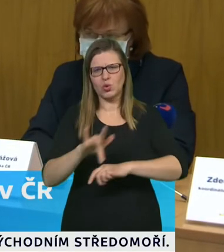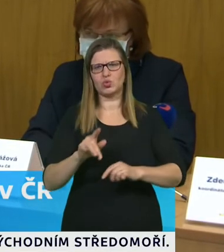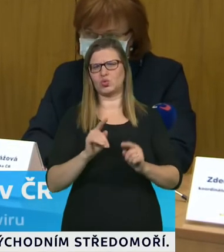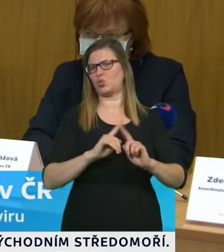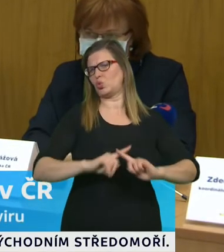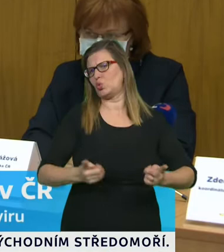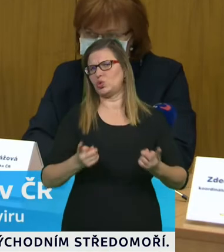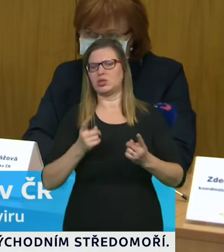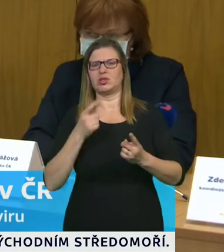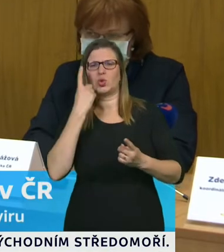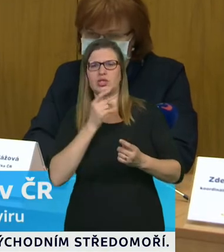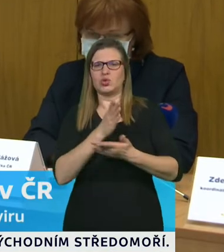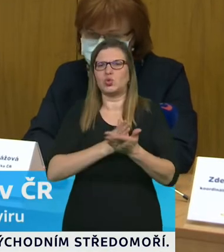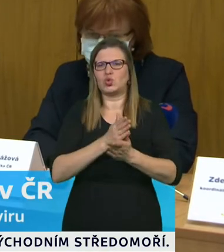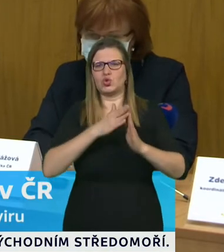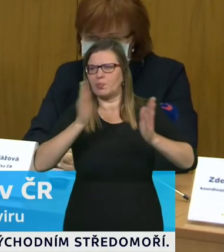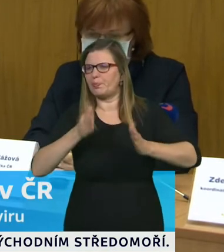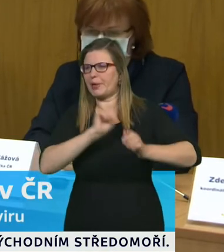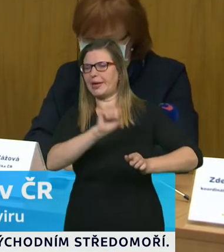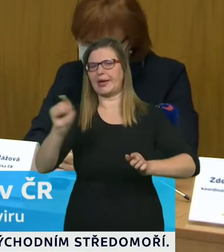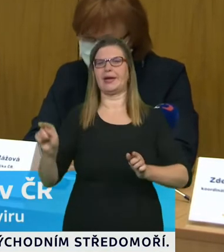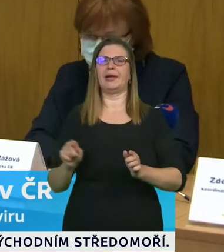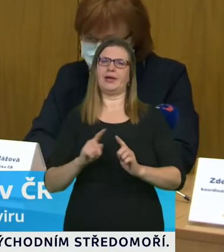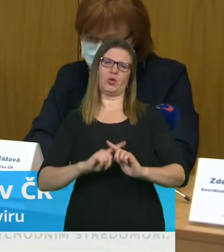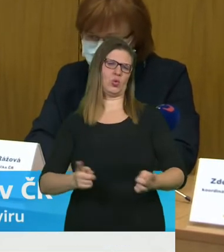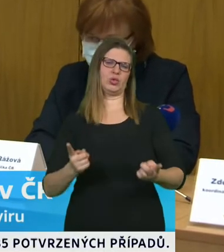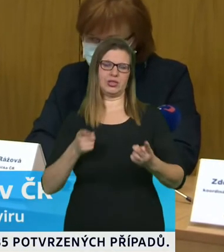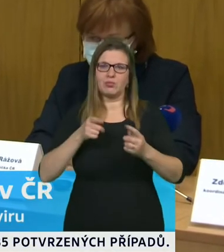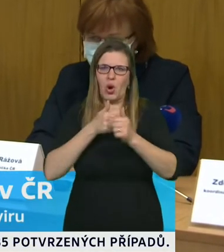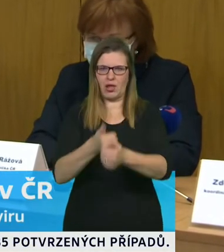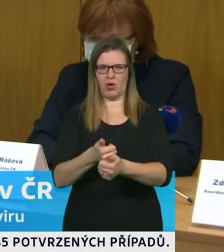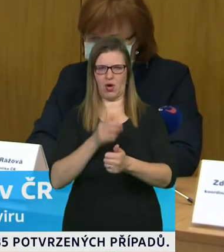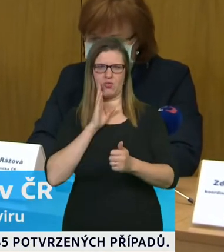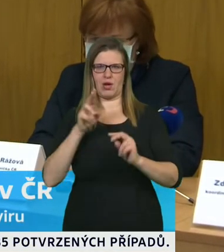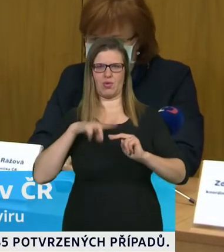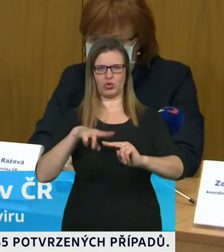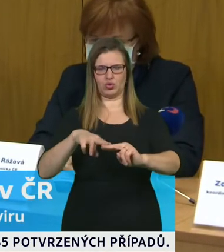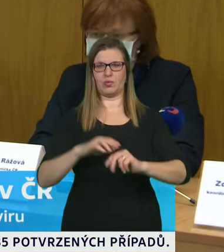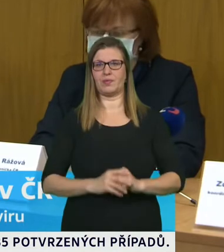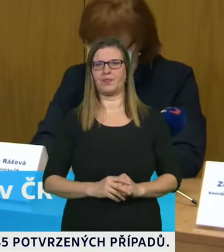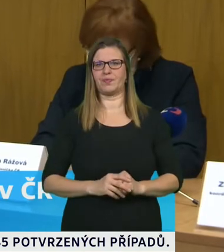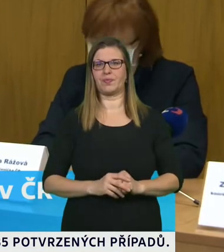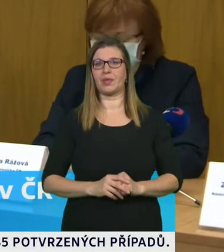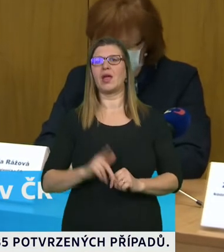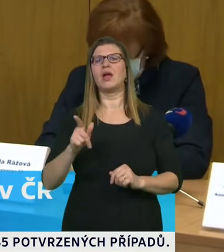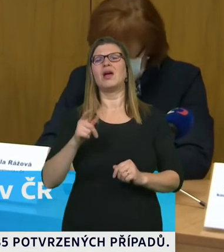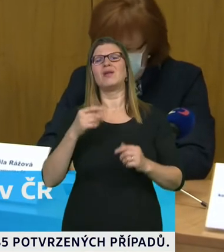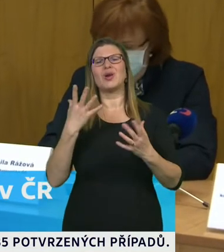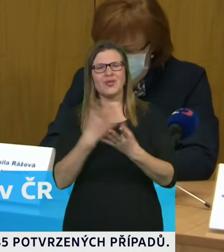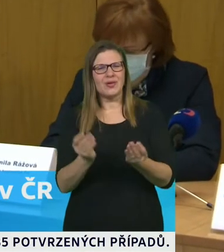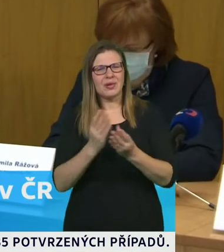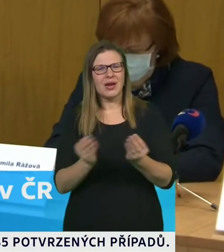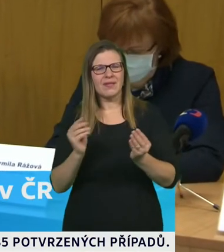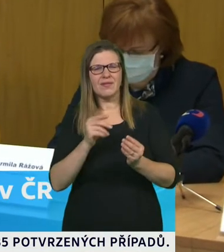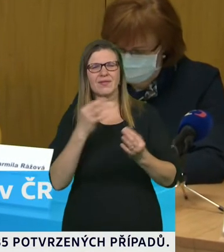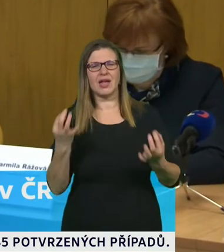není výmysl České republiky nebo ministerstva zdravotnictví nebo vlády jedná se o evropský projekt který v žádném případě